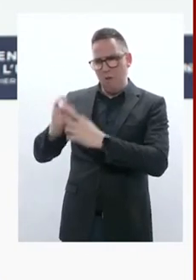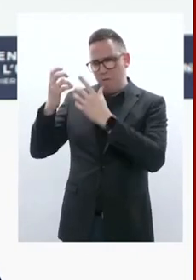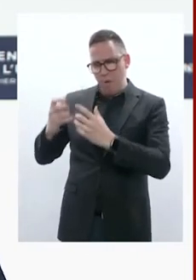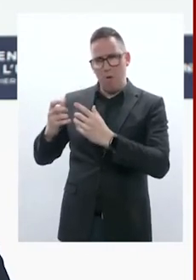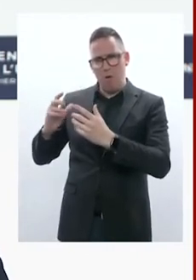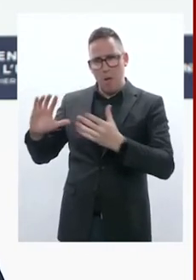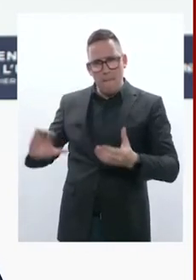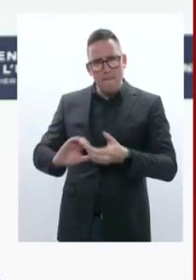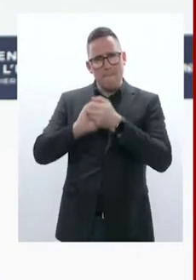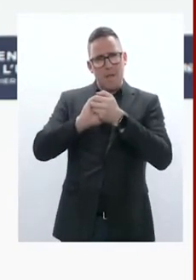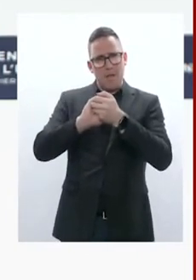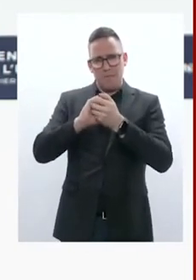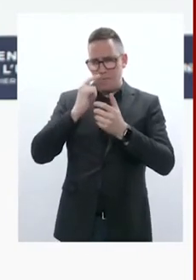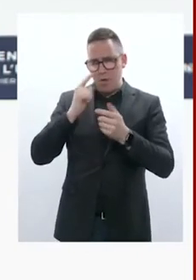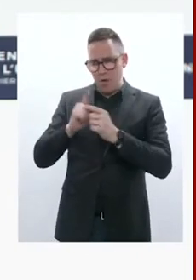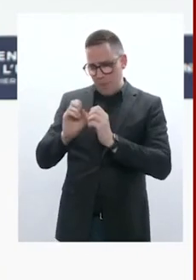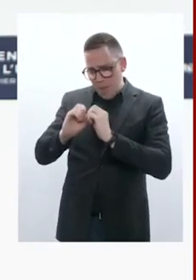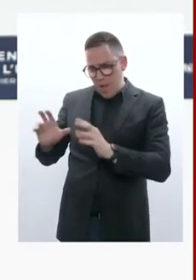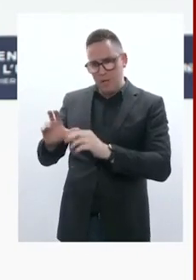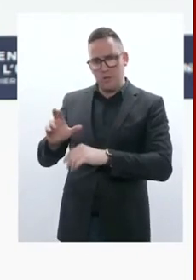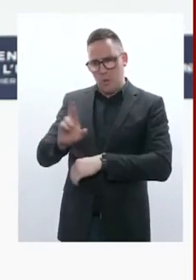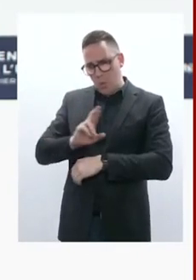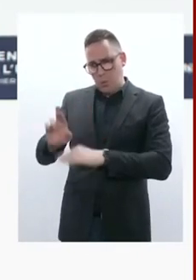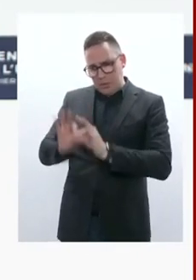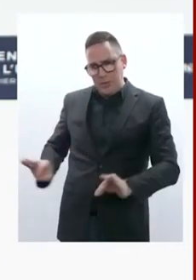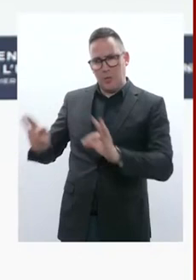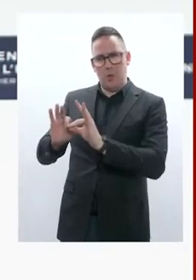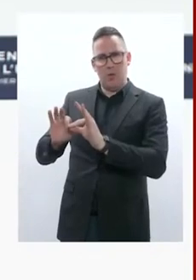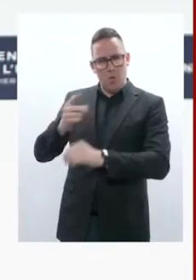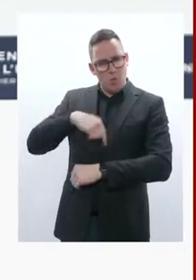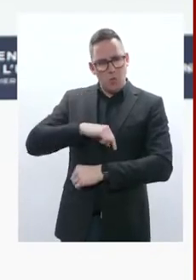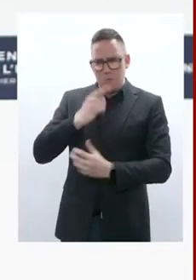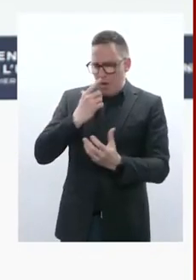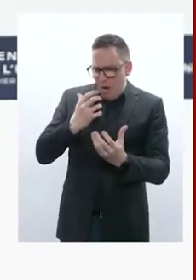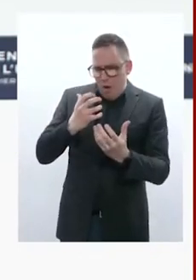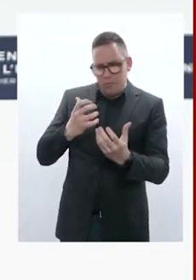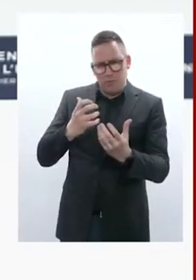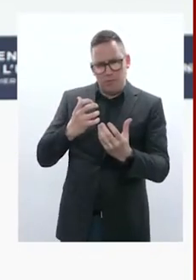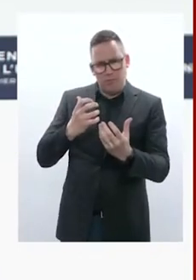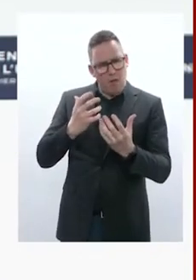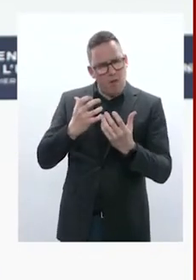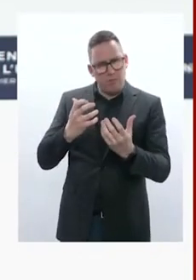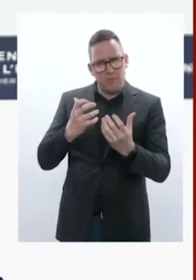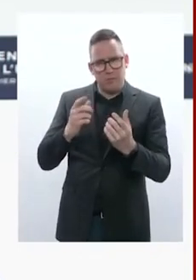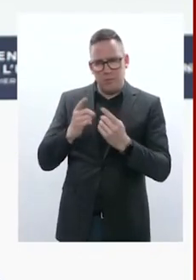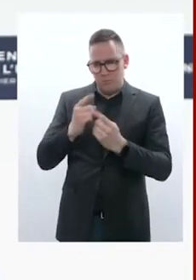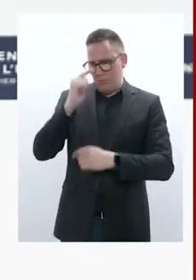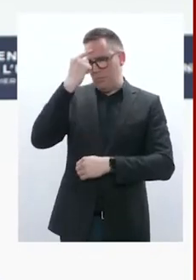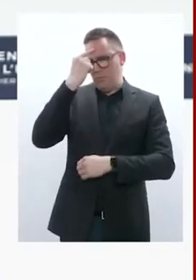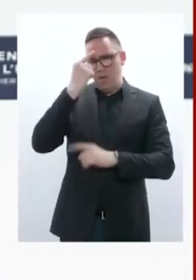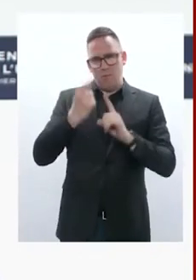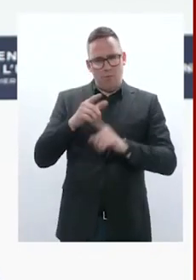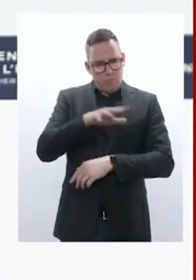intégrité territoriale et notre volonté concrètement de bâtir notre sécurité collective. Je vais maintenant répondre à toutes vos